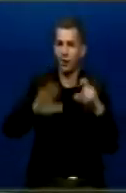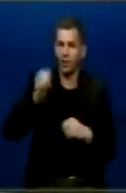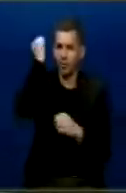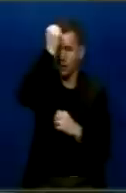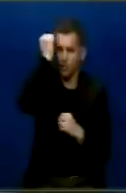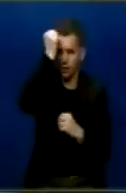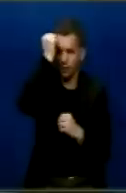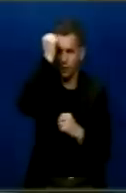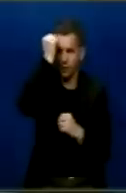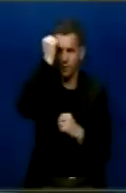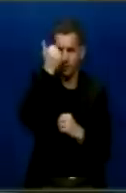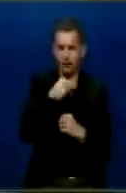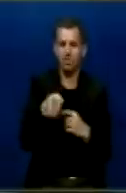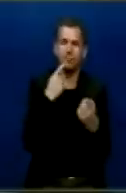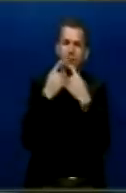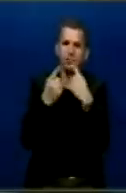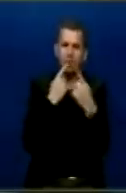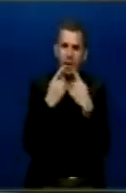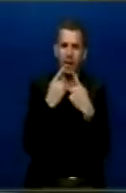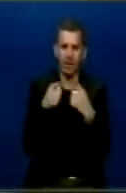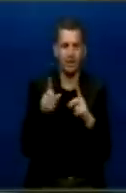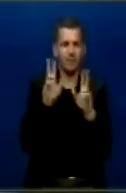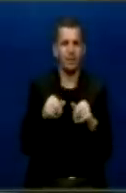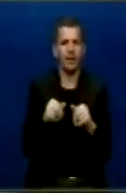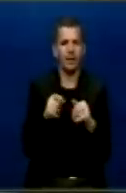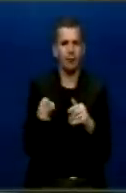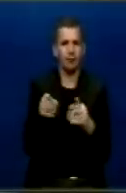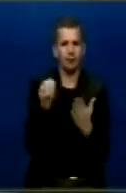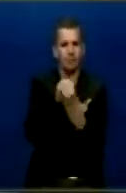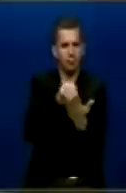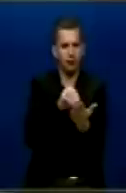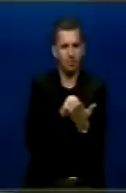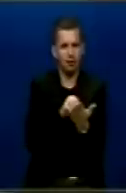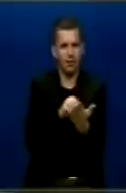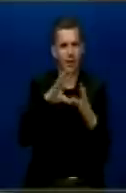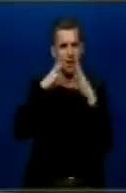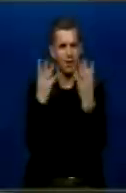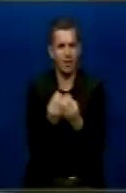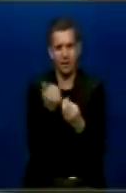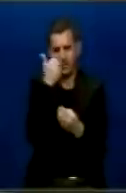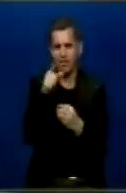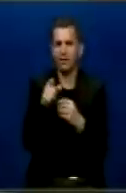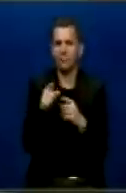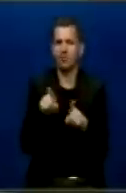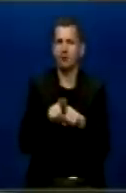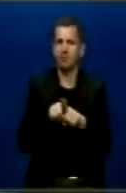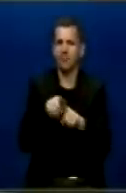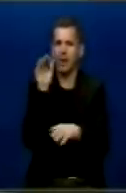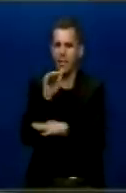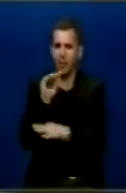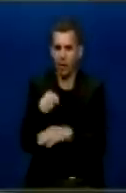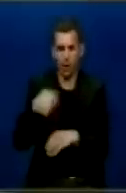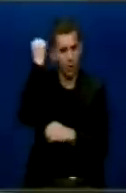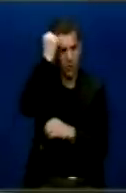shikë këtëre qështjeve që ngritë në studimi i fizibilitetit, është një përshkrim i fjallë për fjallë shumë i asaj që thuhet në studimi i fizibilitetit. Pra nëse aty thuhet që